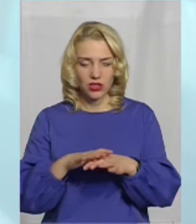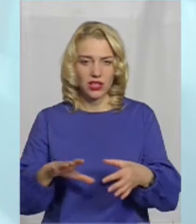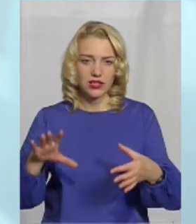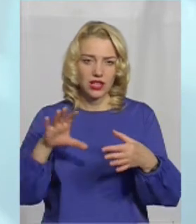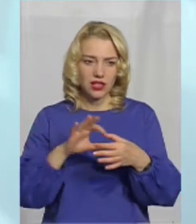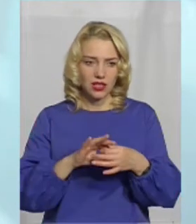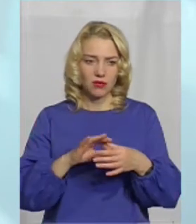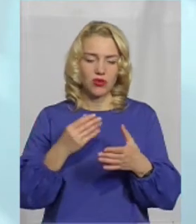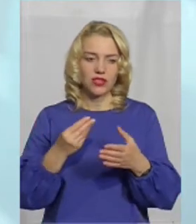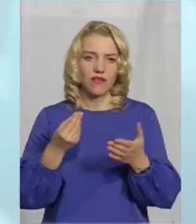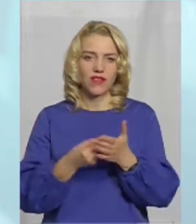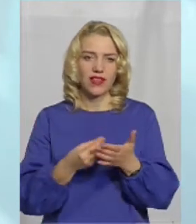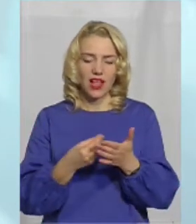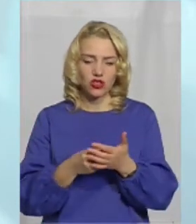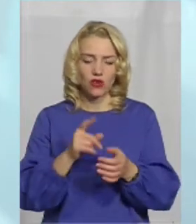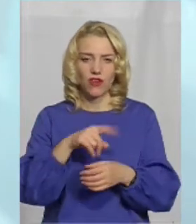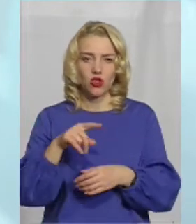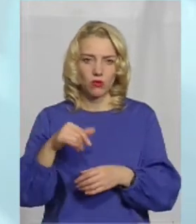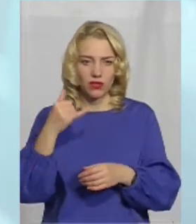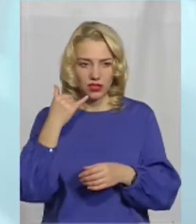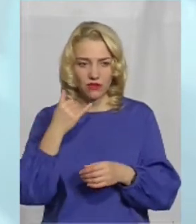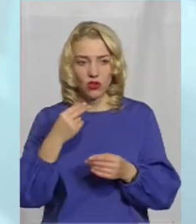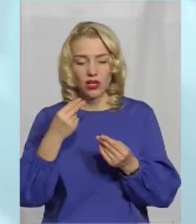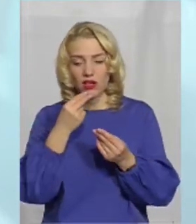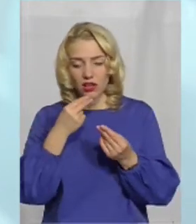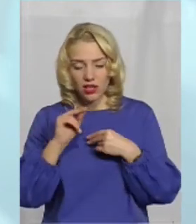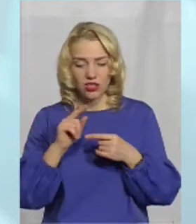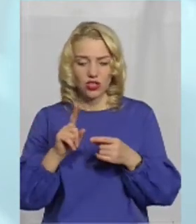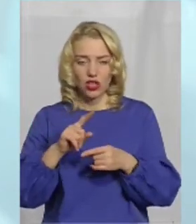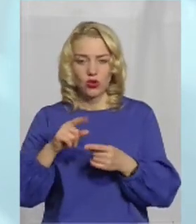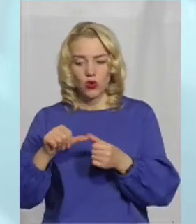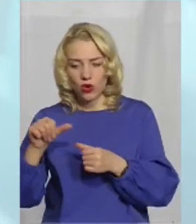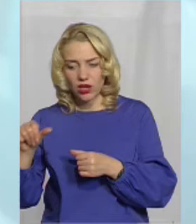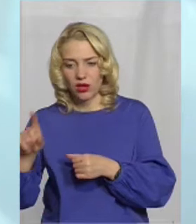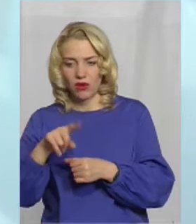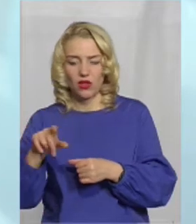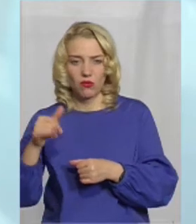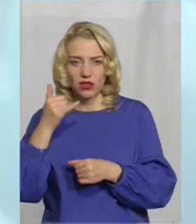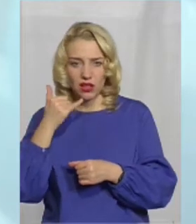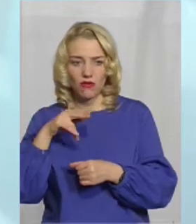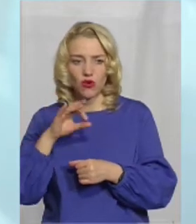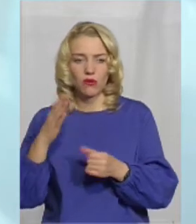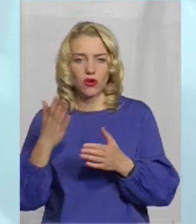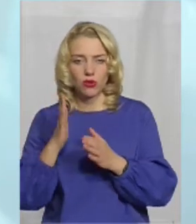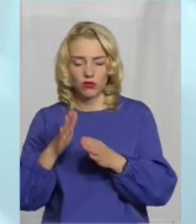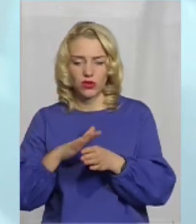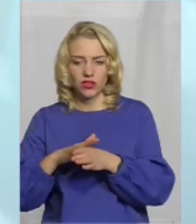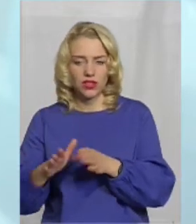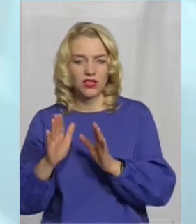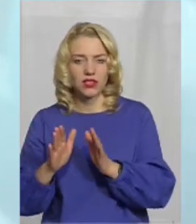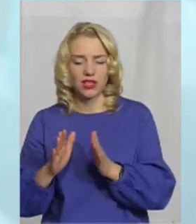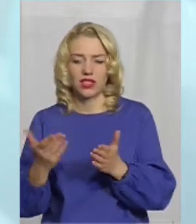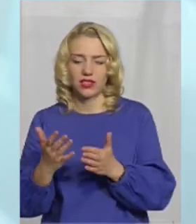карткою фінансовою, так би мовити, номер телефона. Заведіть краще окремий номер телефону, по якому ви будете лише здійснювати якісь